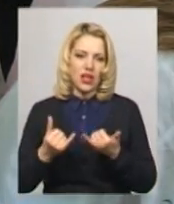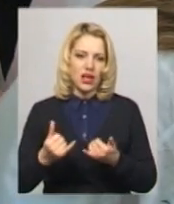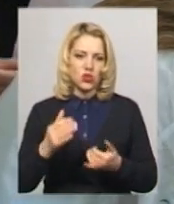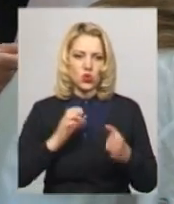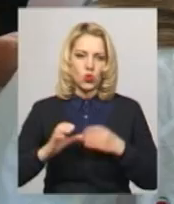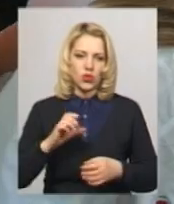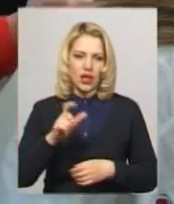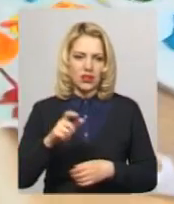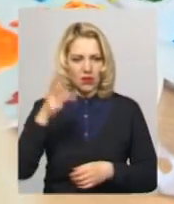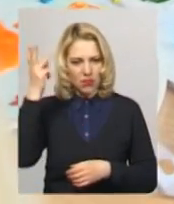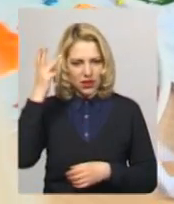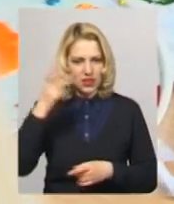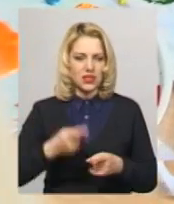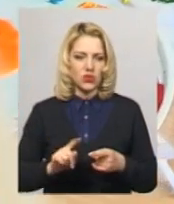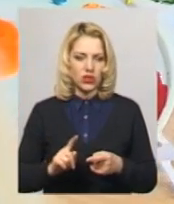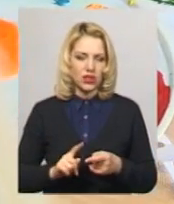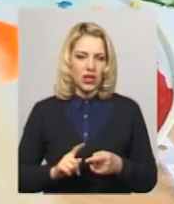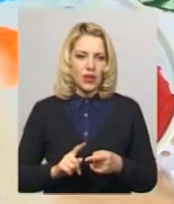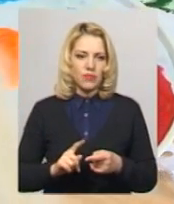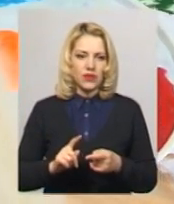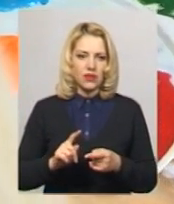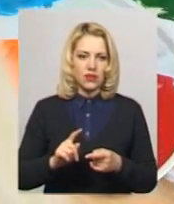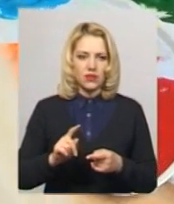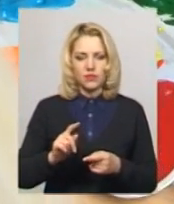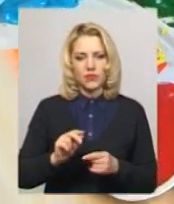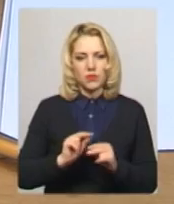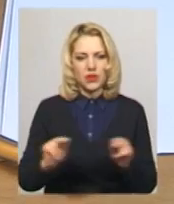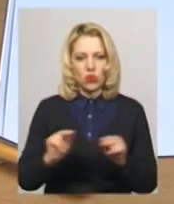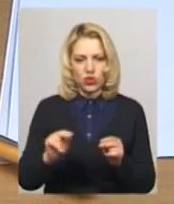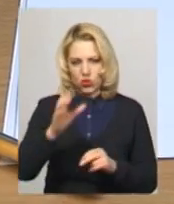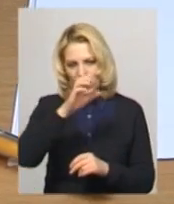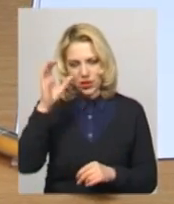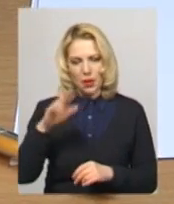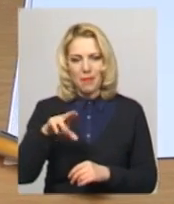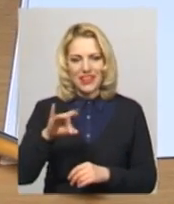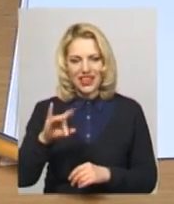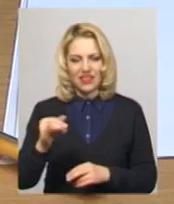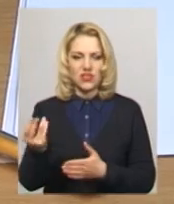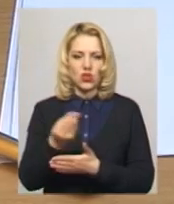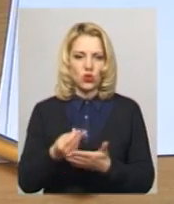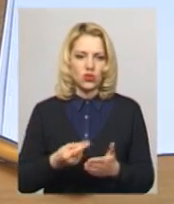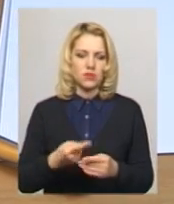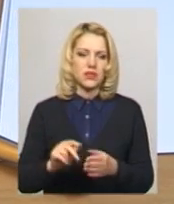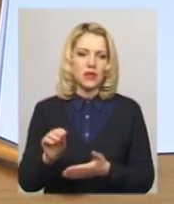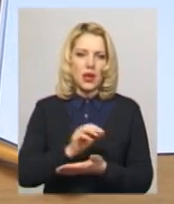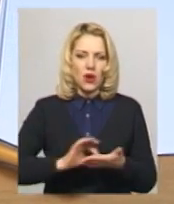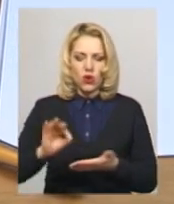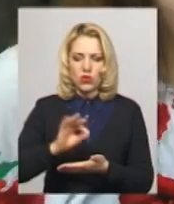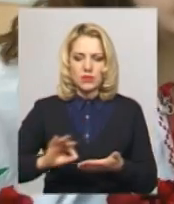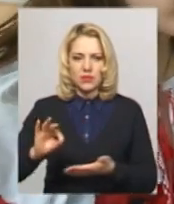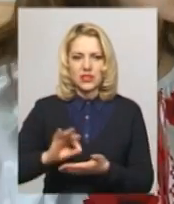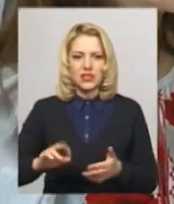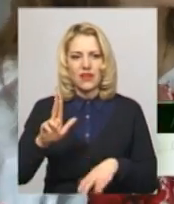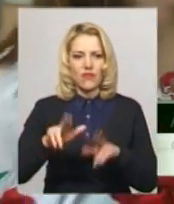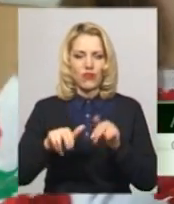гуманітарно-педагогічної академії. Петриківський розпис частіше всього розписується гуашовими красками,